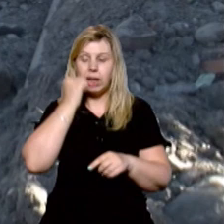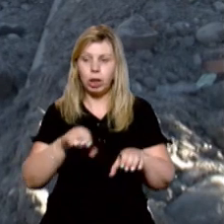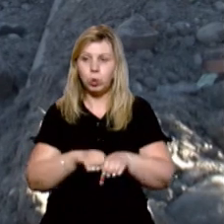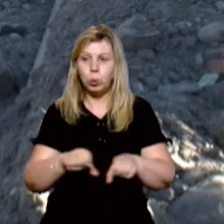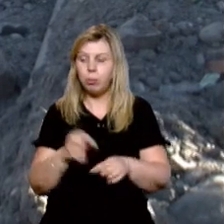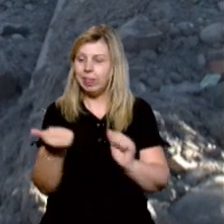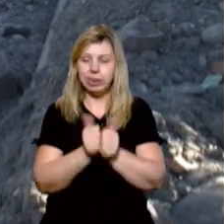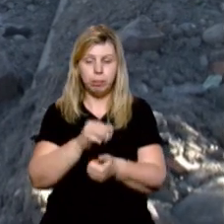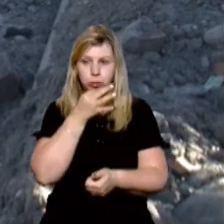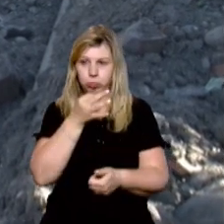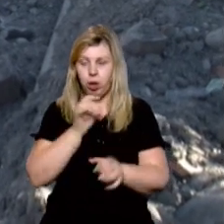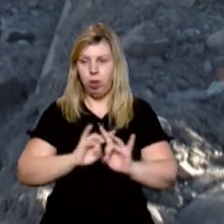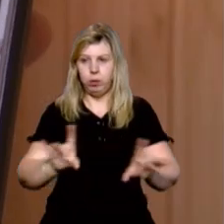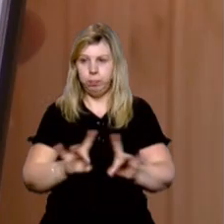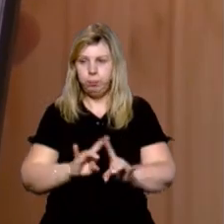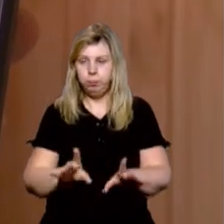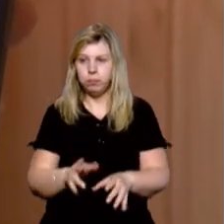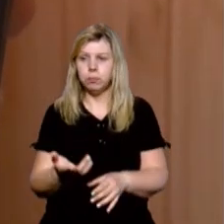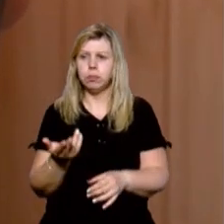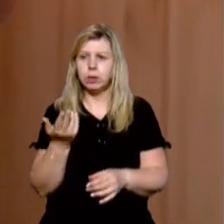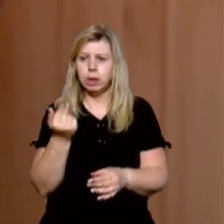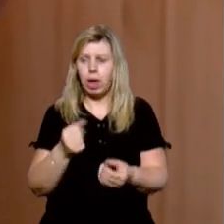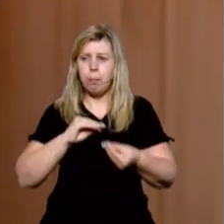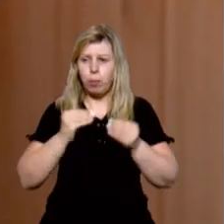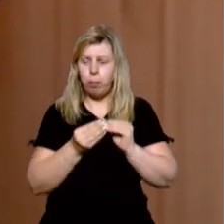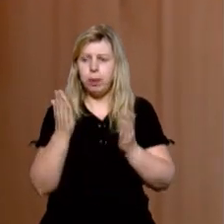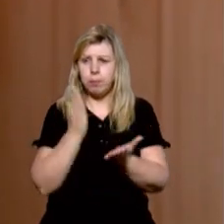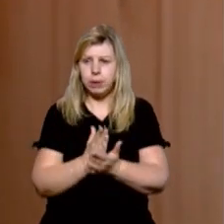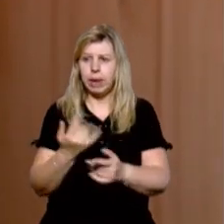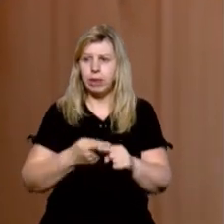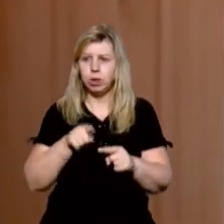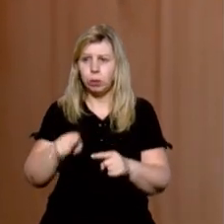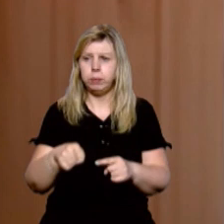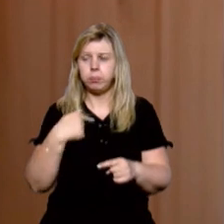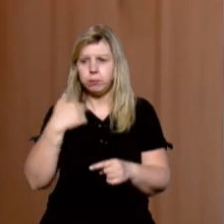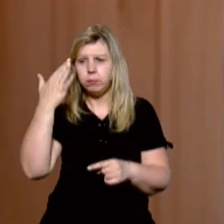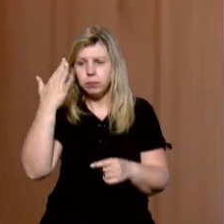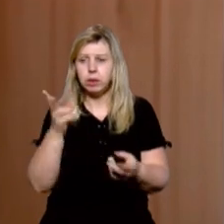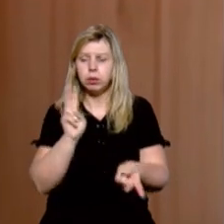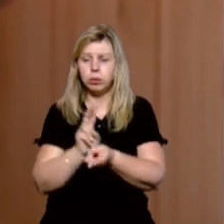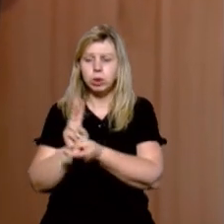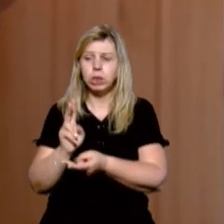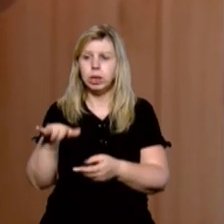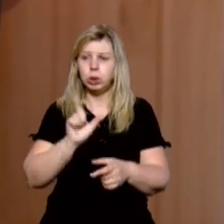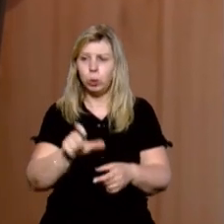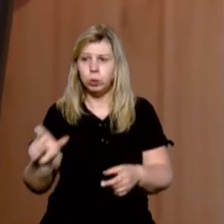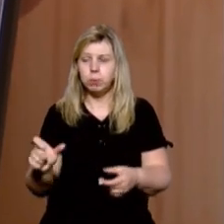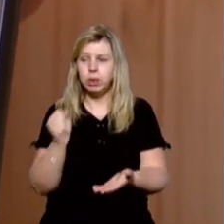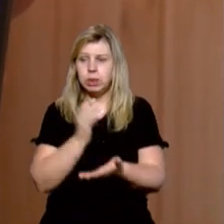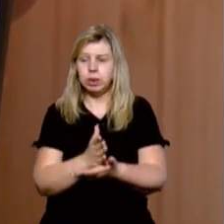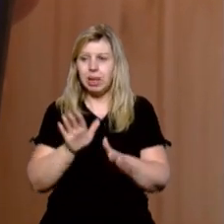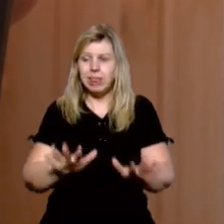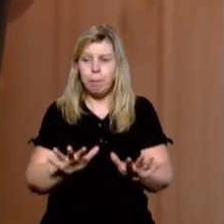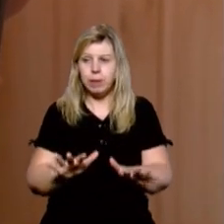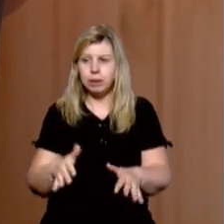труб, які не замінили, розповідає. Так, у нас проблема, за того ми мали зустрічі з мешканцями, я сказав, що будуть підрядник на